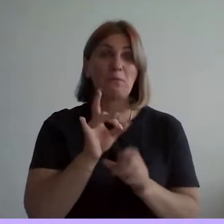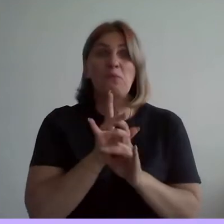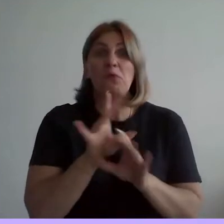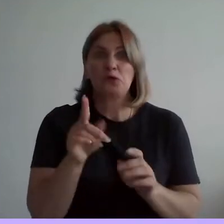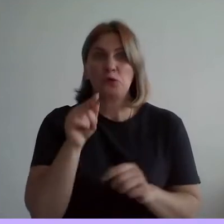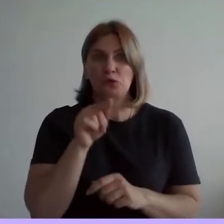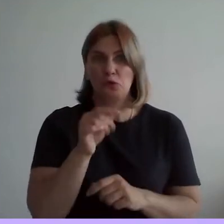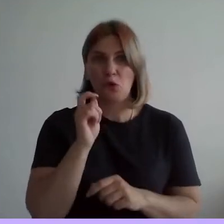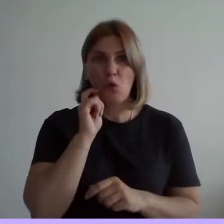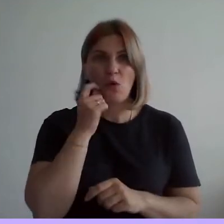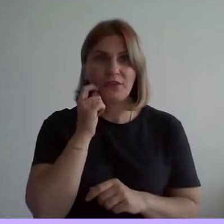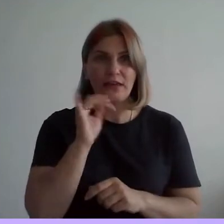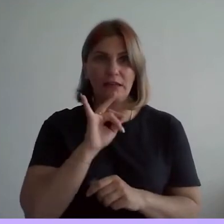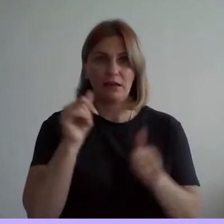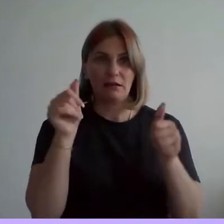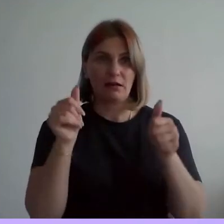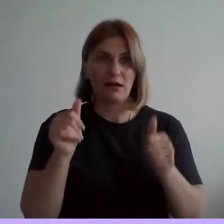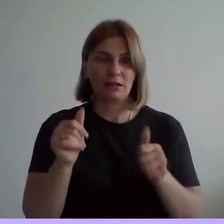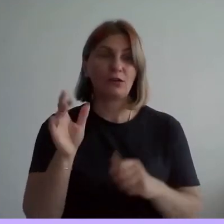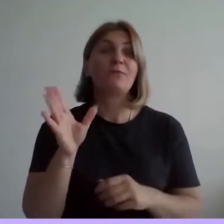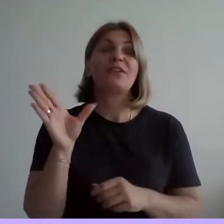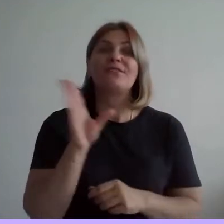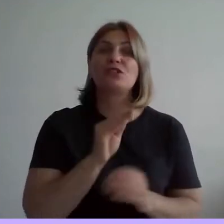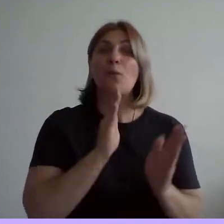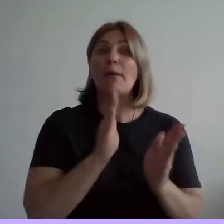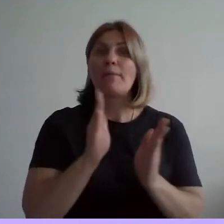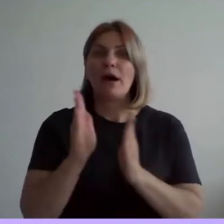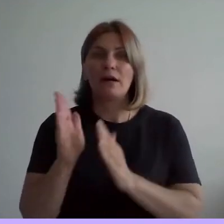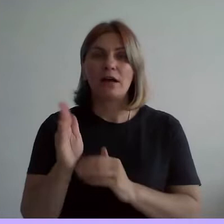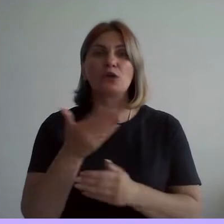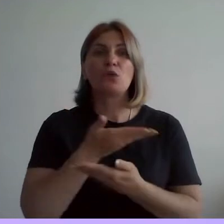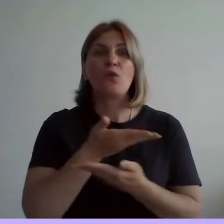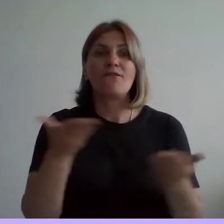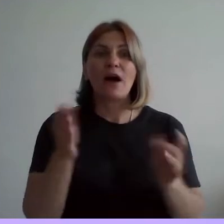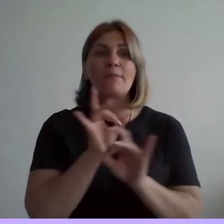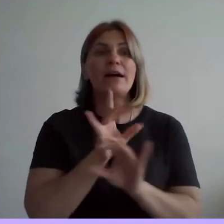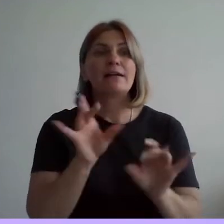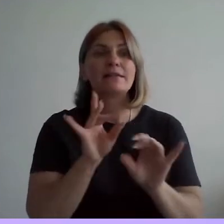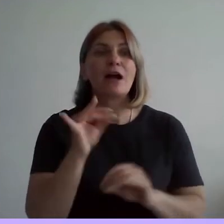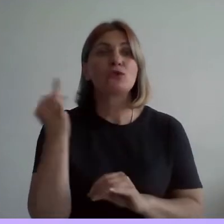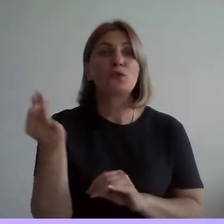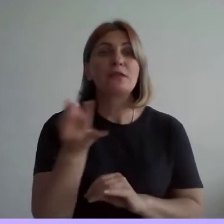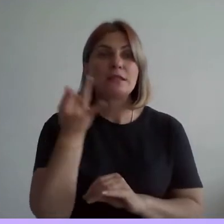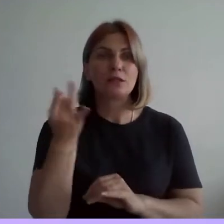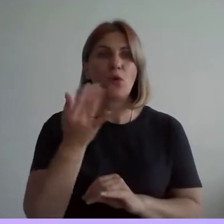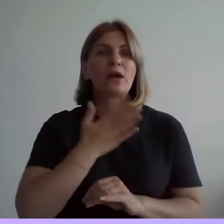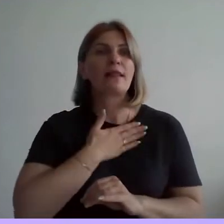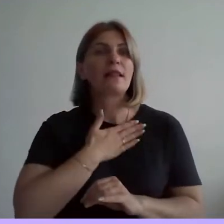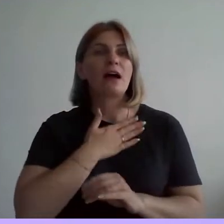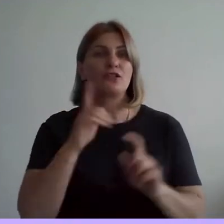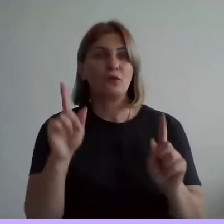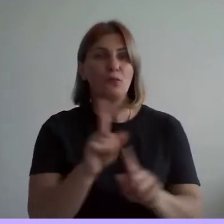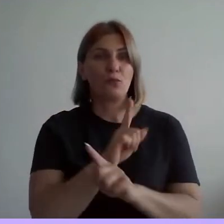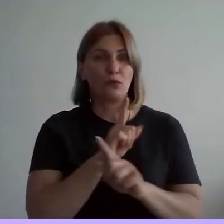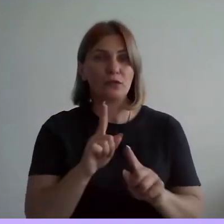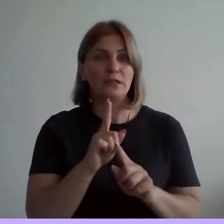и картины, все по порядку. Сейчас вам расскажу историю нашего музея и